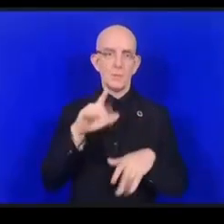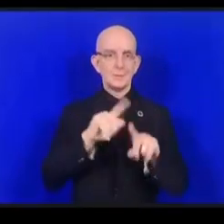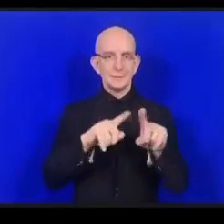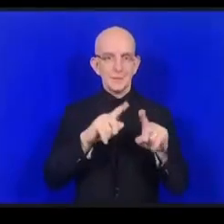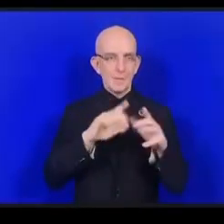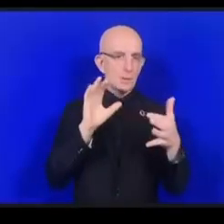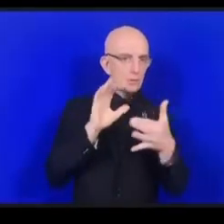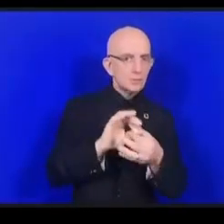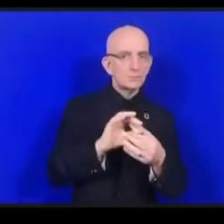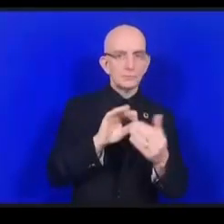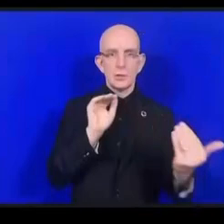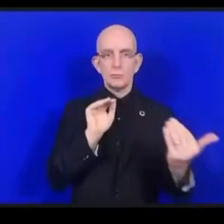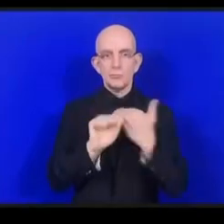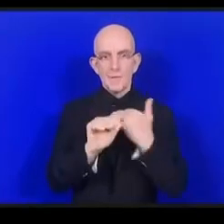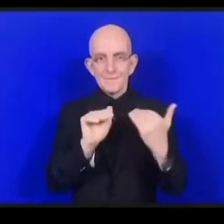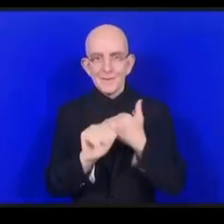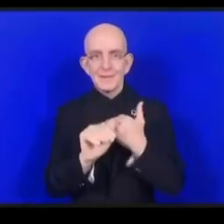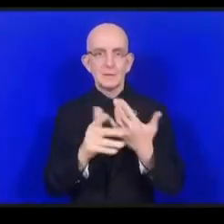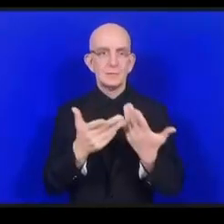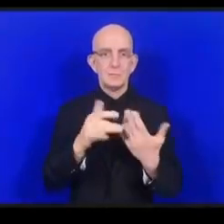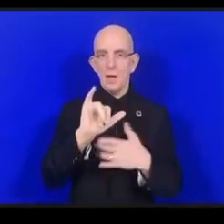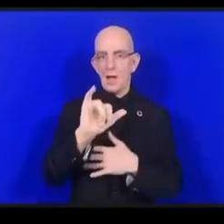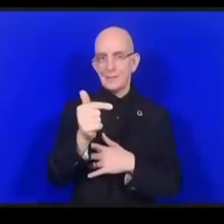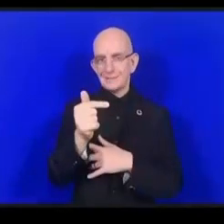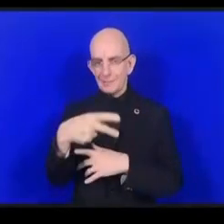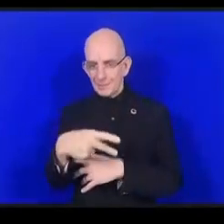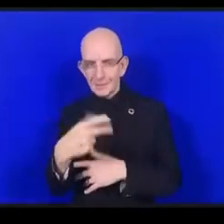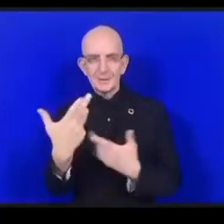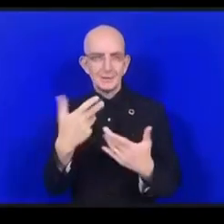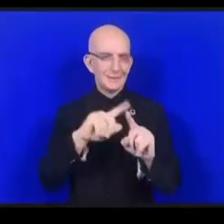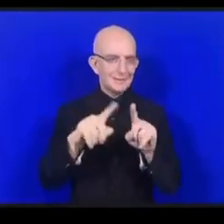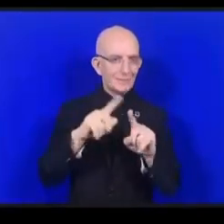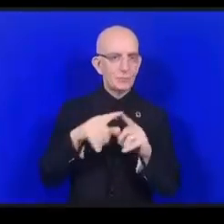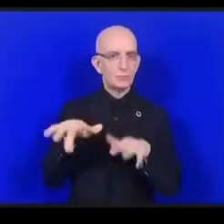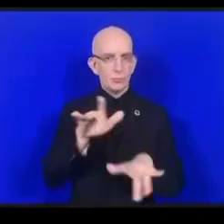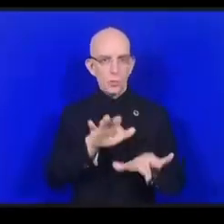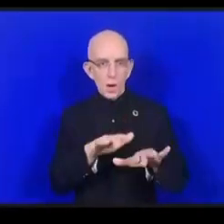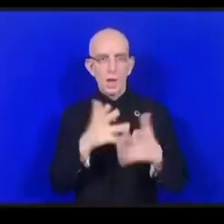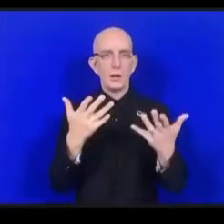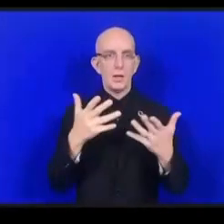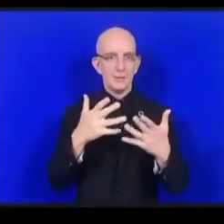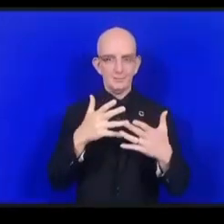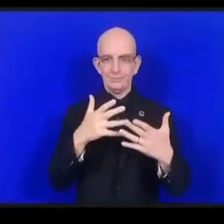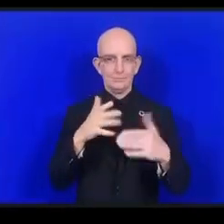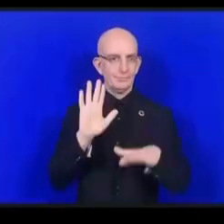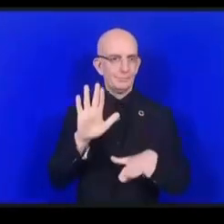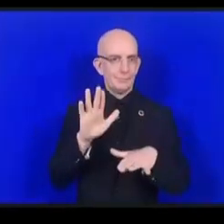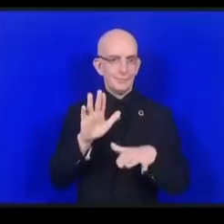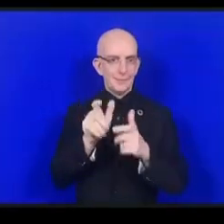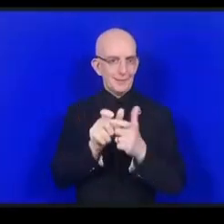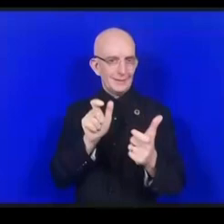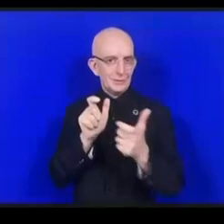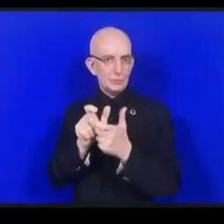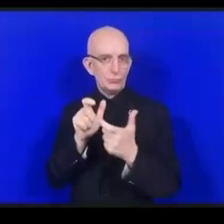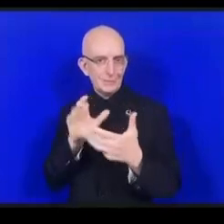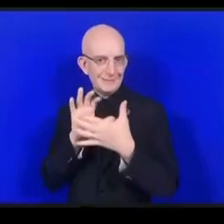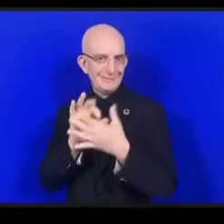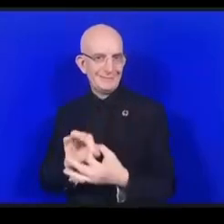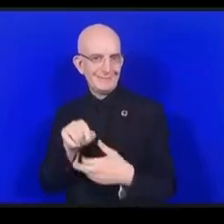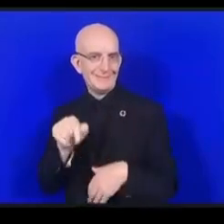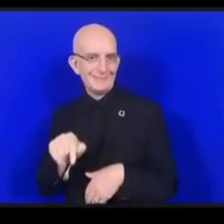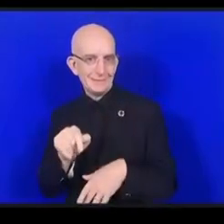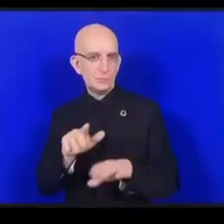ومن ناحية أخرى لدينا إنترنت الأشياء التي يمكن أن تساعد في